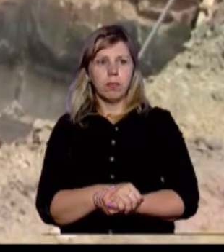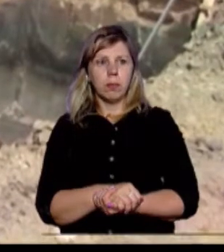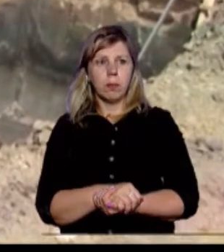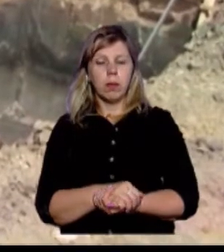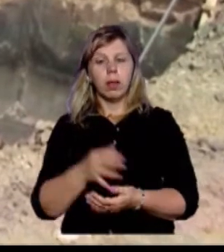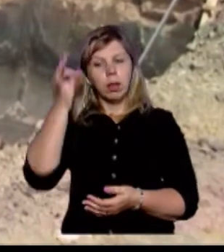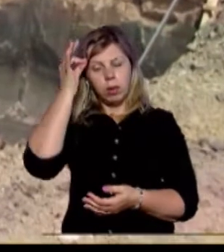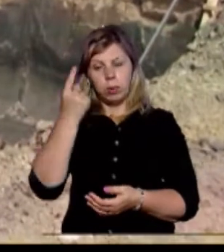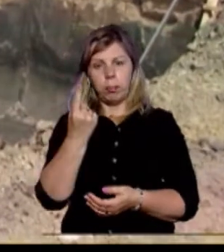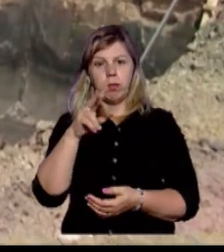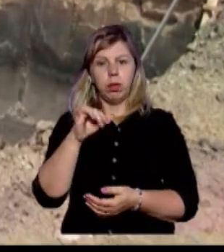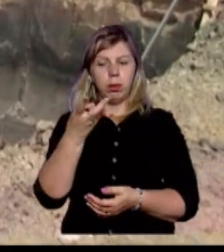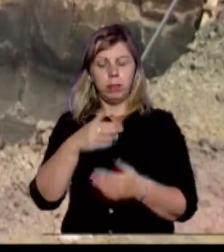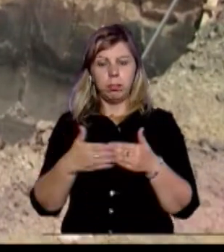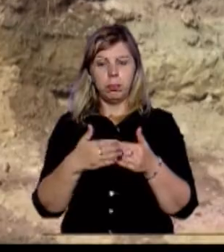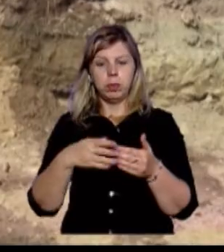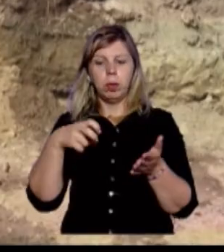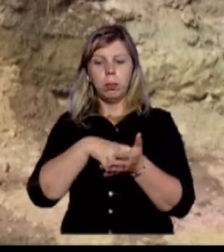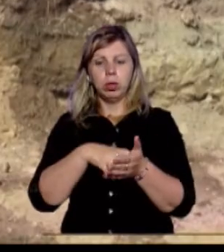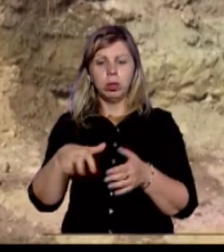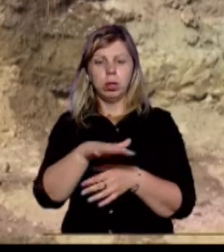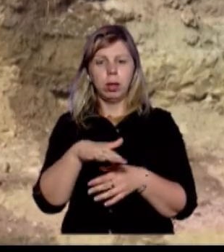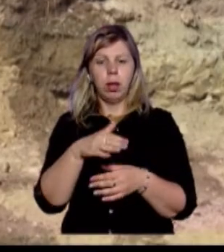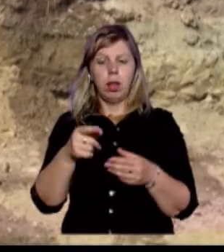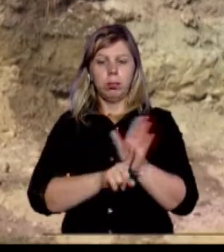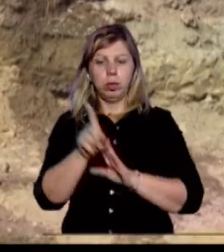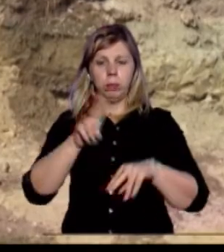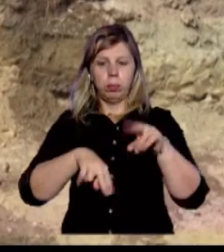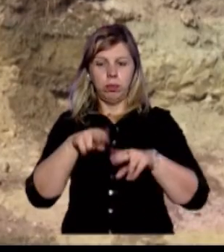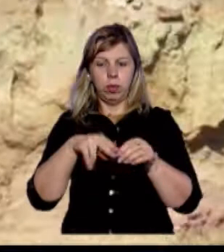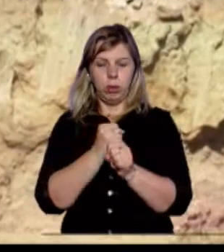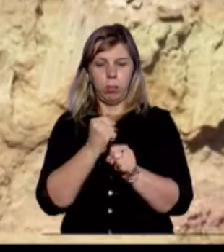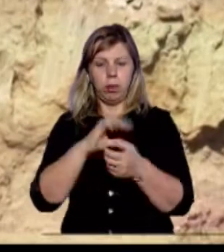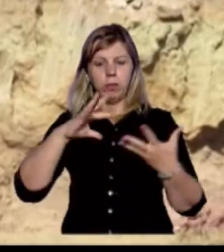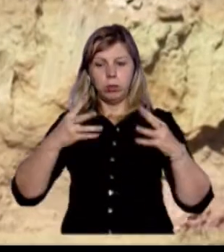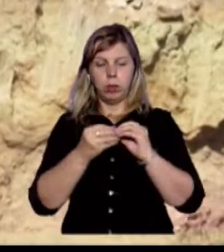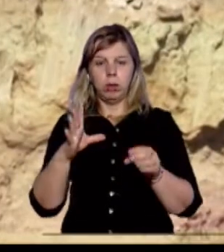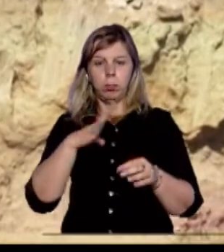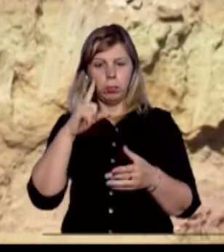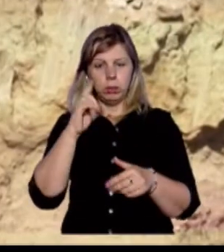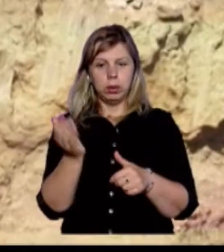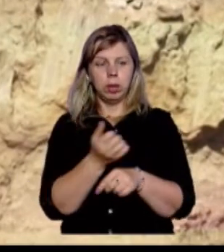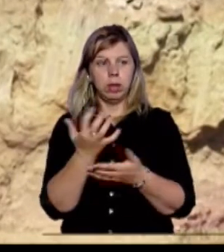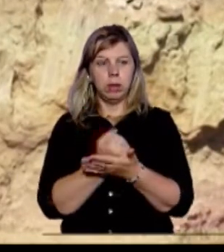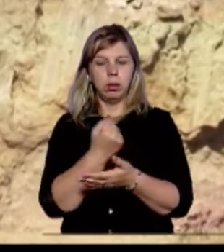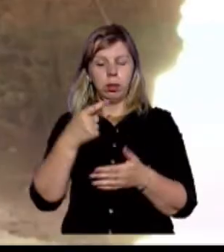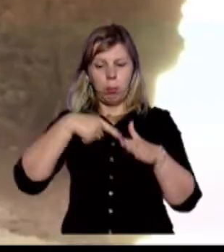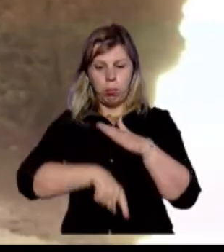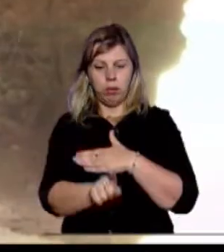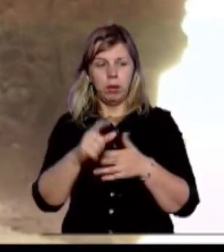Нагадую, 1 липня поблизу площі Поштової розпочали будівельні роботи. У результаті яких було знайдено підвальне